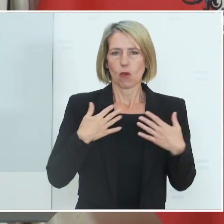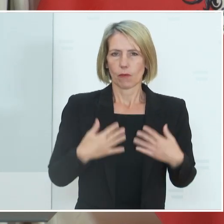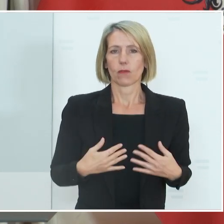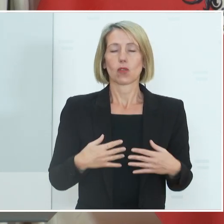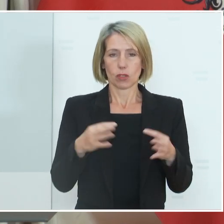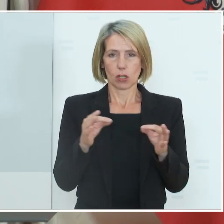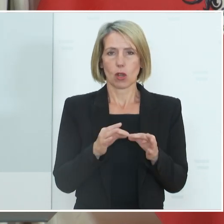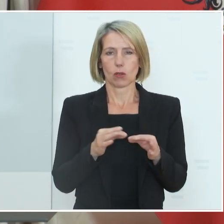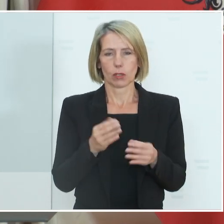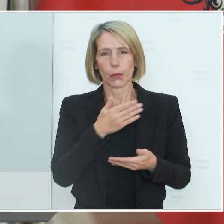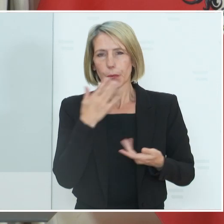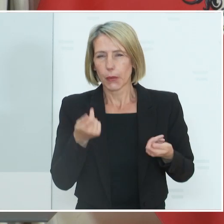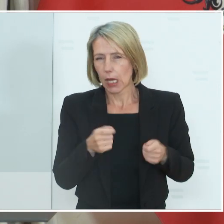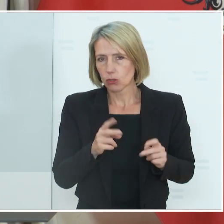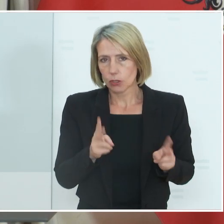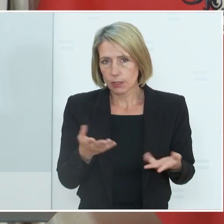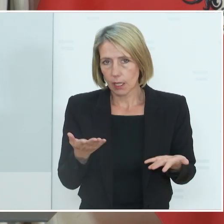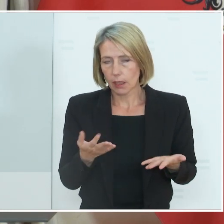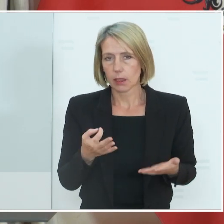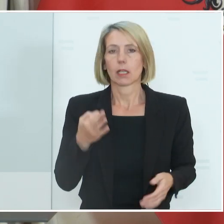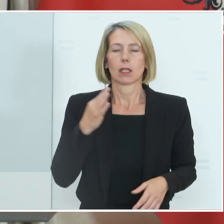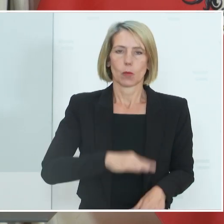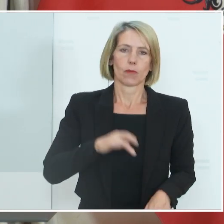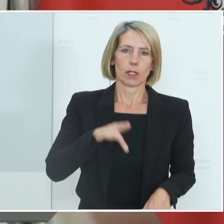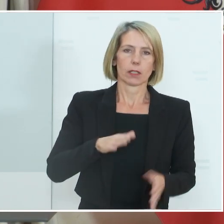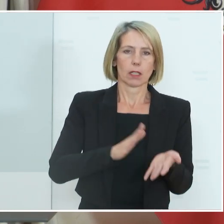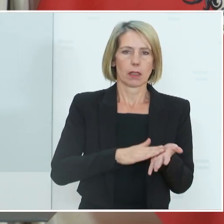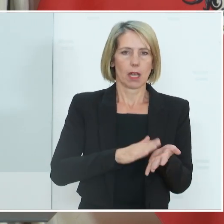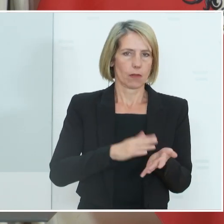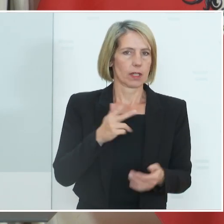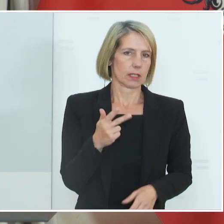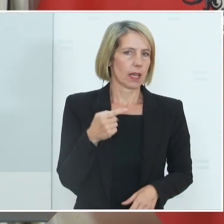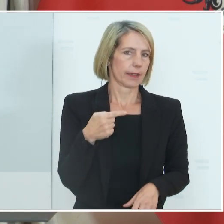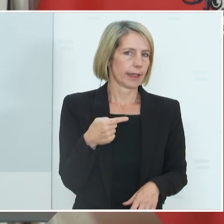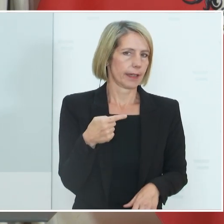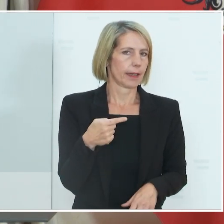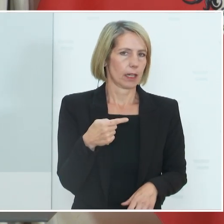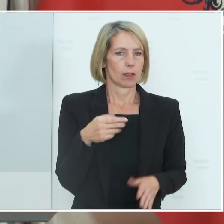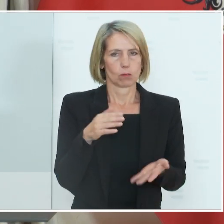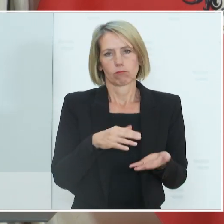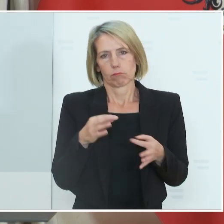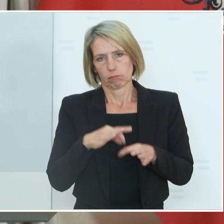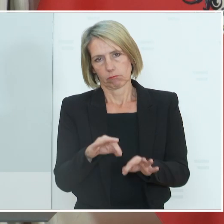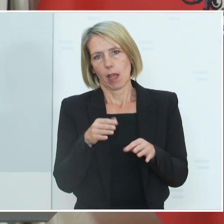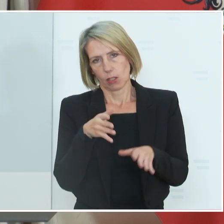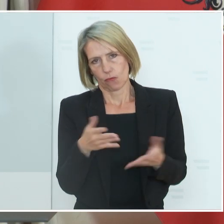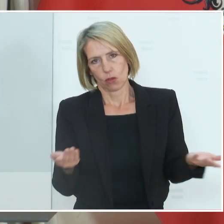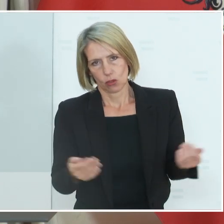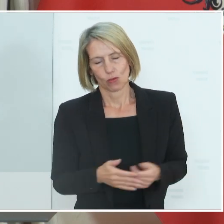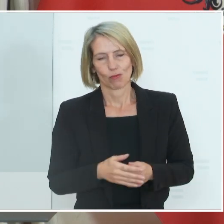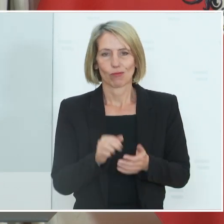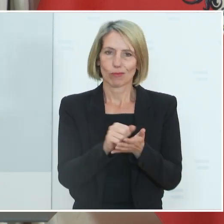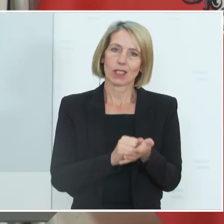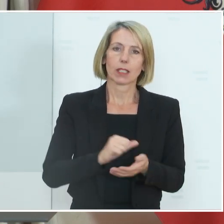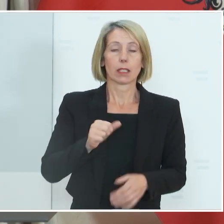nicht ausgeschlossen werden kann, eine Pflicht zum Nachweis einer der 3G eingeführt wird mit 1.